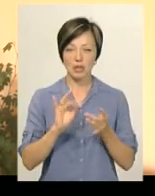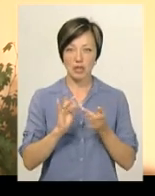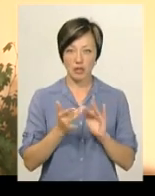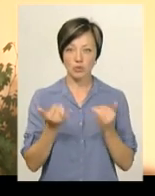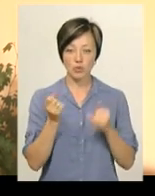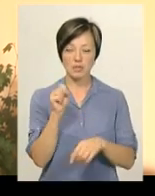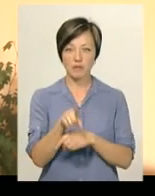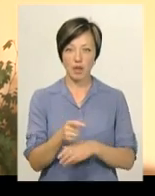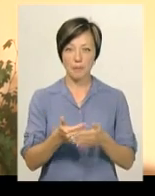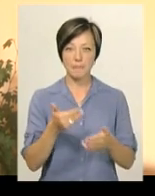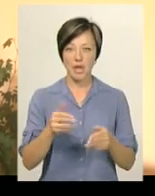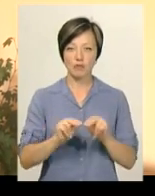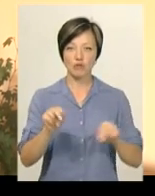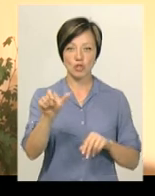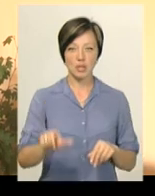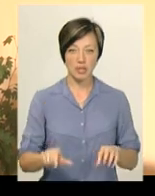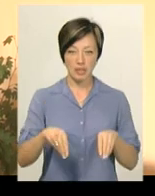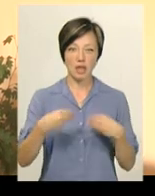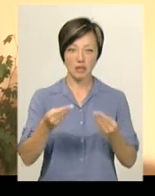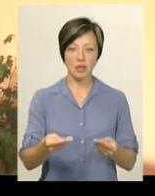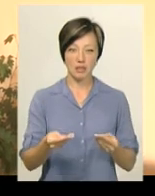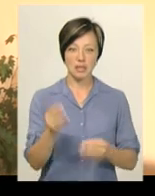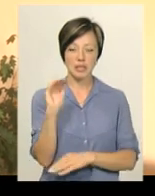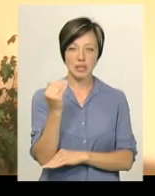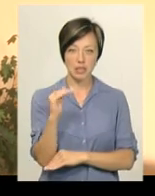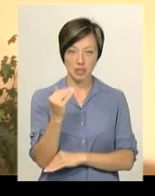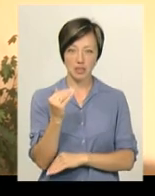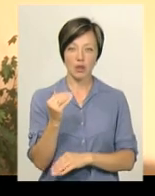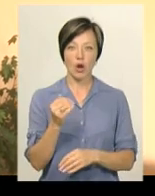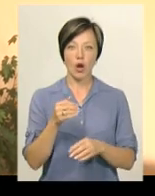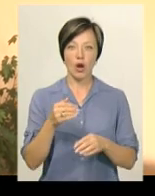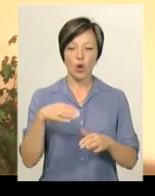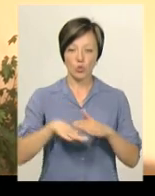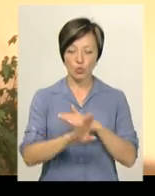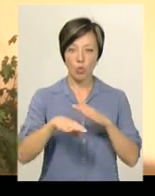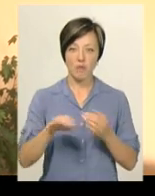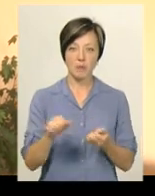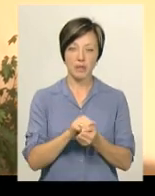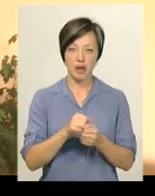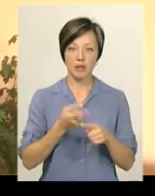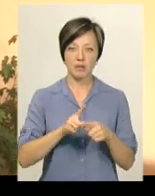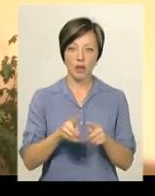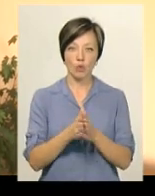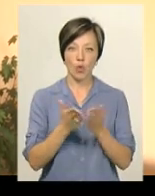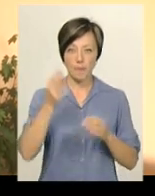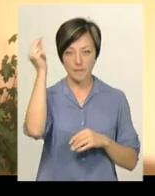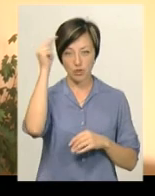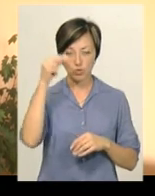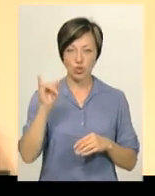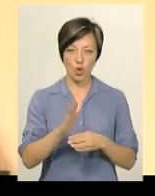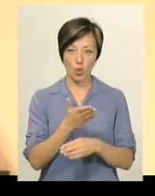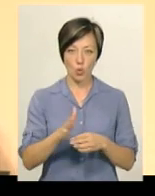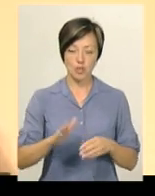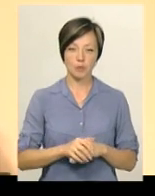стояти завдання перед учителем надати дитині роздруковані матеріали даного підручника і даного